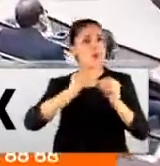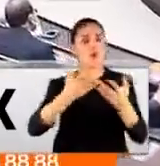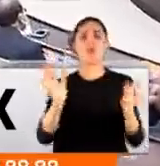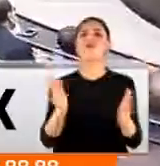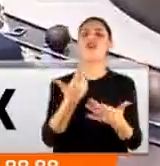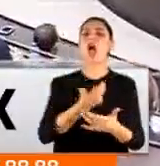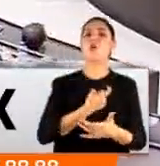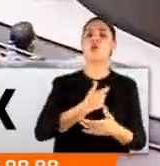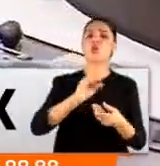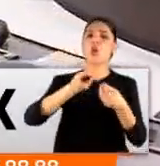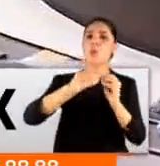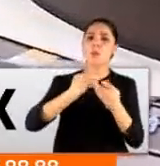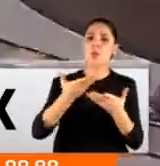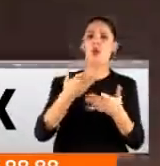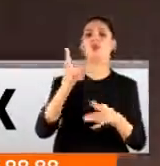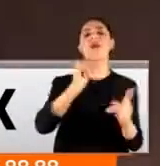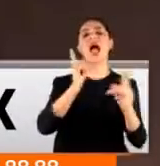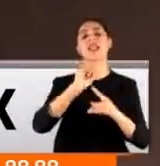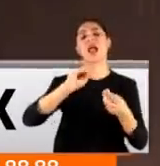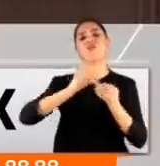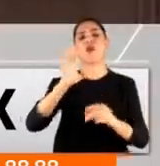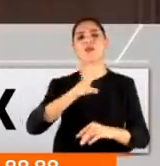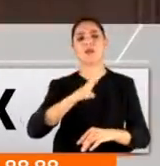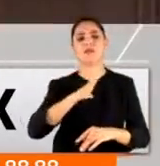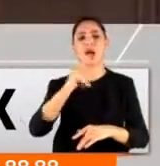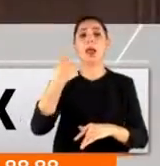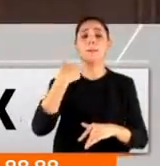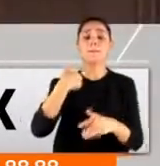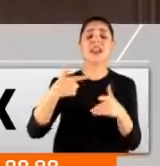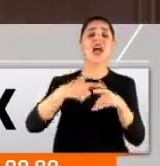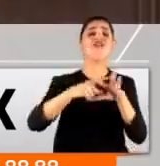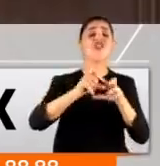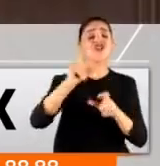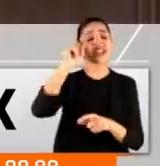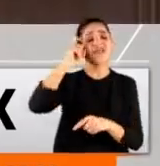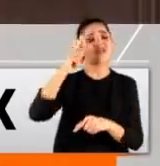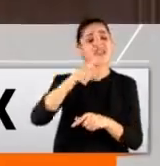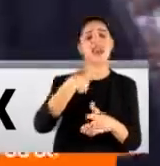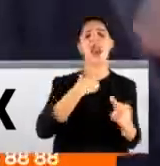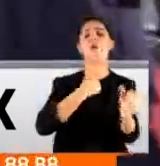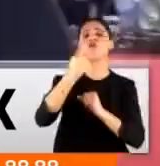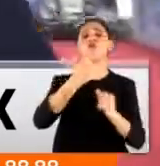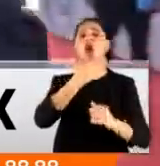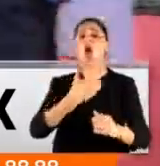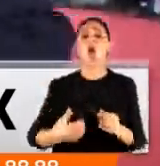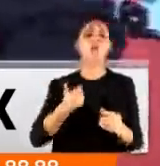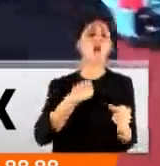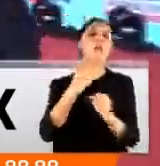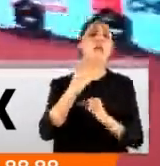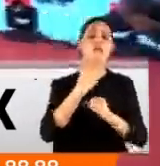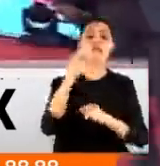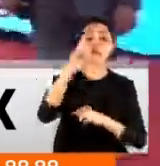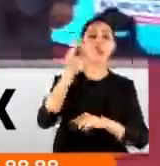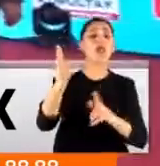hukuk sorunu, adalet sorunu vardı. Bizim ömrümüz faşist anlayışla mücadele etmekle geçti. Bunun da bir numaralı